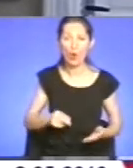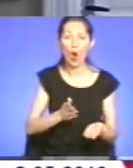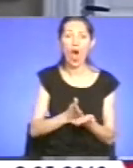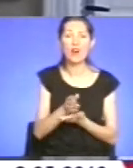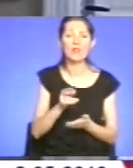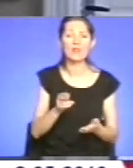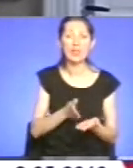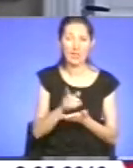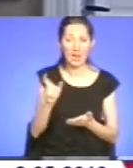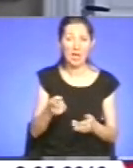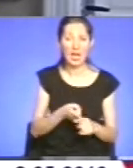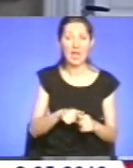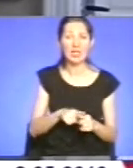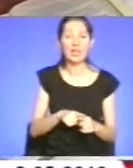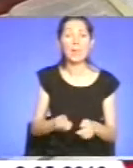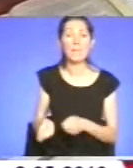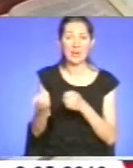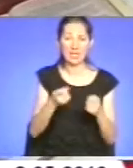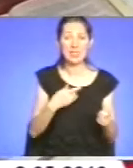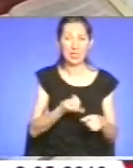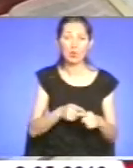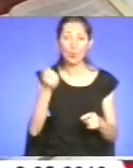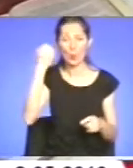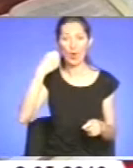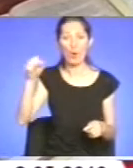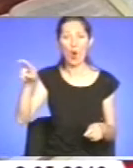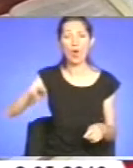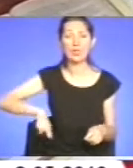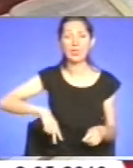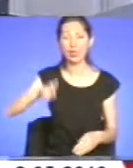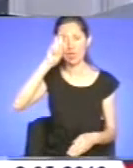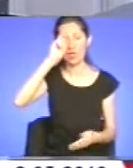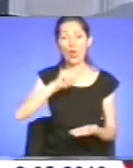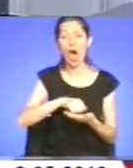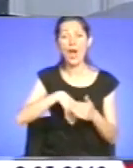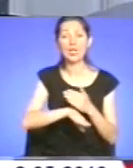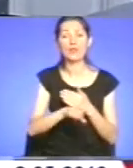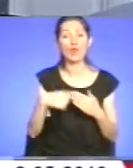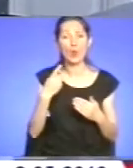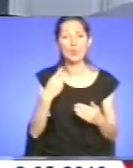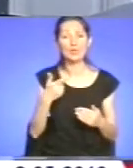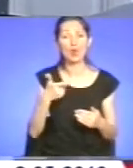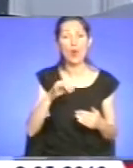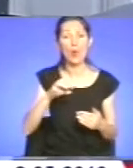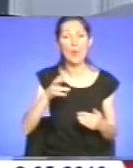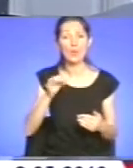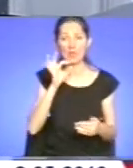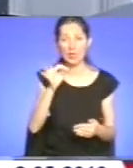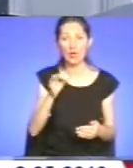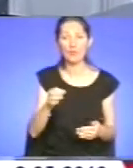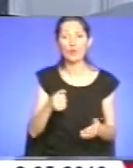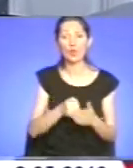який приніс нам цю перемогу. Директор Державного архіву в області Юрій Гумен відзначив, символічно, що до Дня перемоги